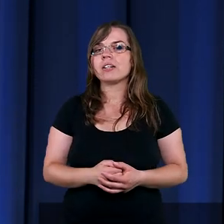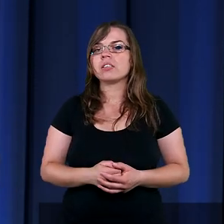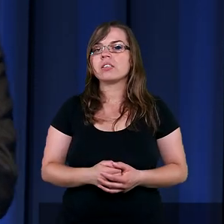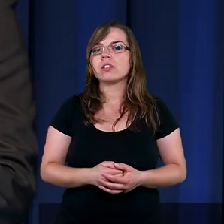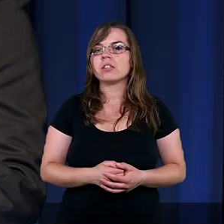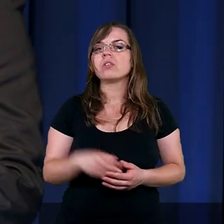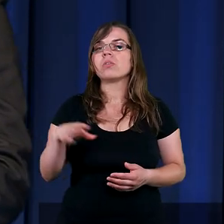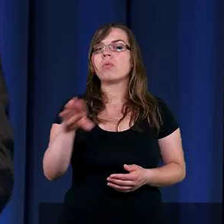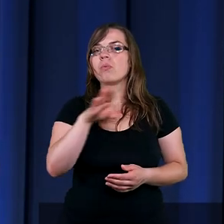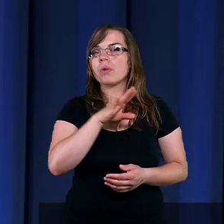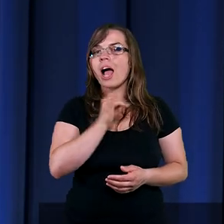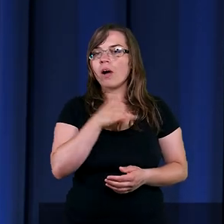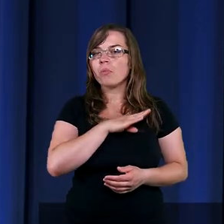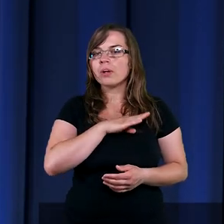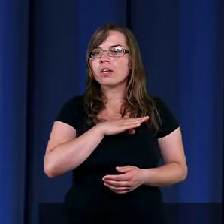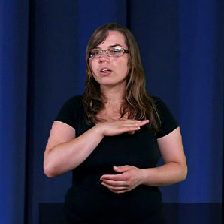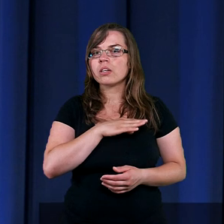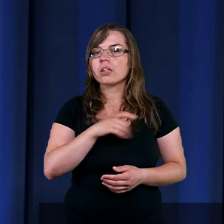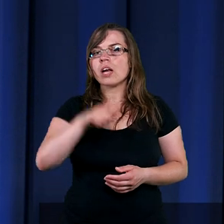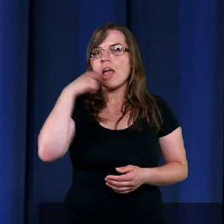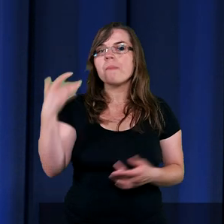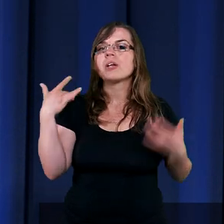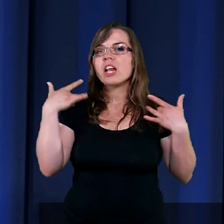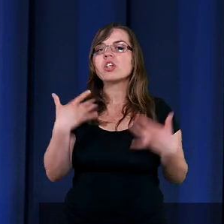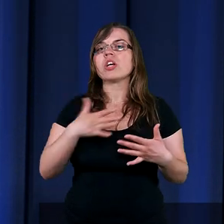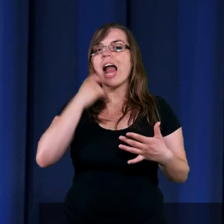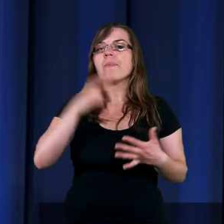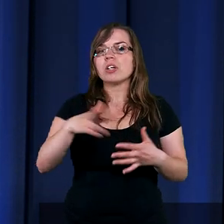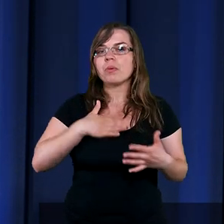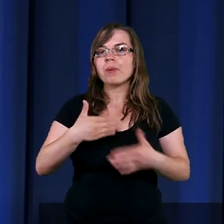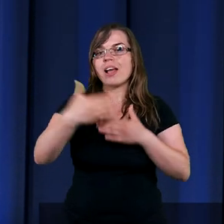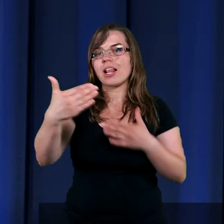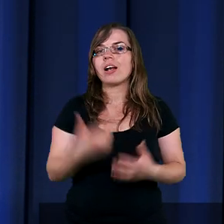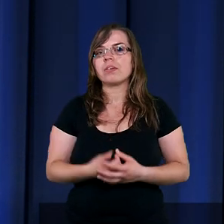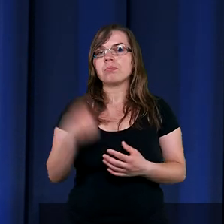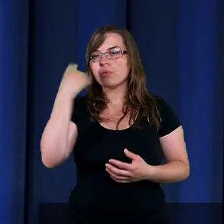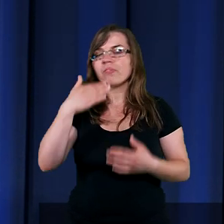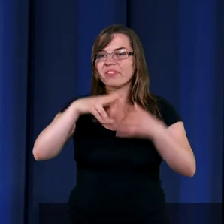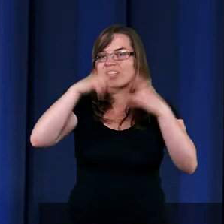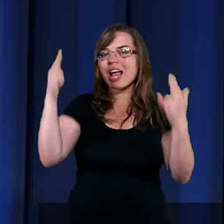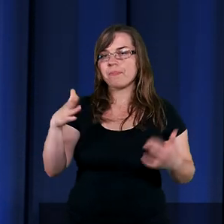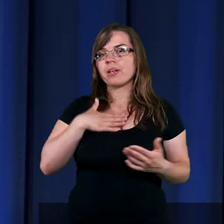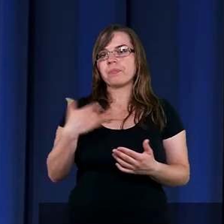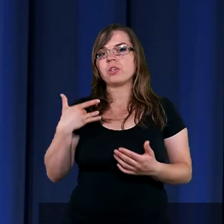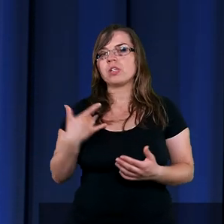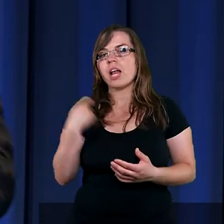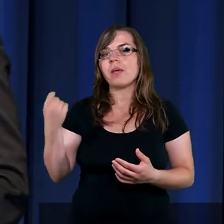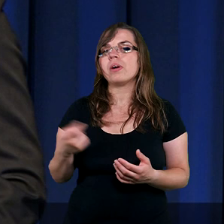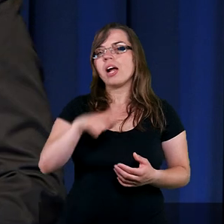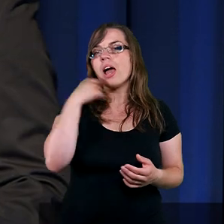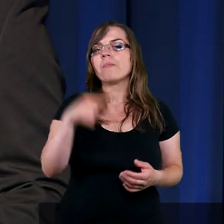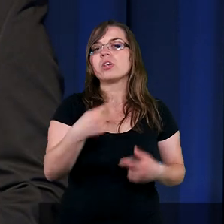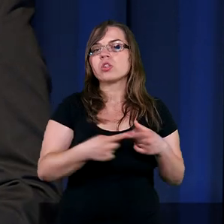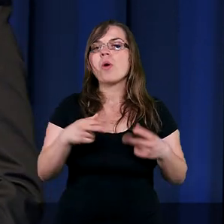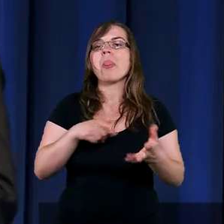jak umierała, dowiedziała, że lepsze rzeczy dopiero nadejdą. Stąd ten widelec. Wiecie, lepsze